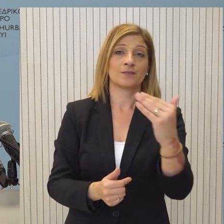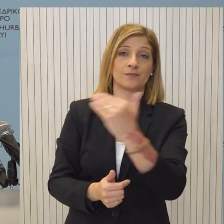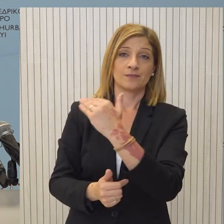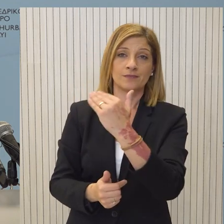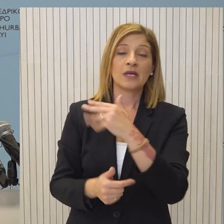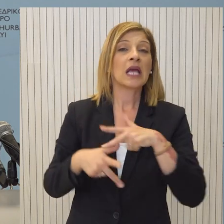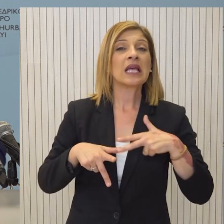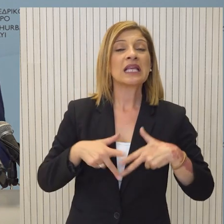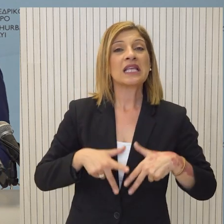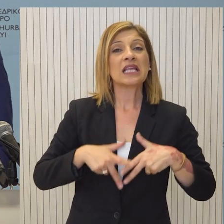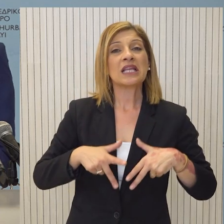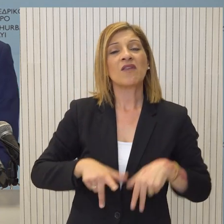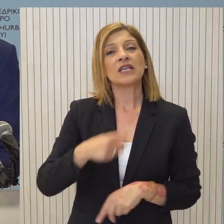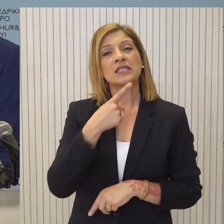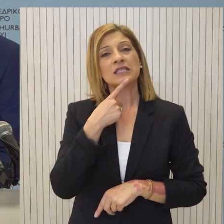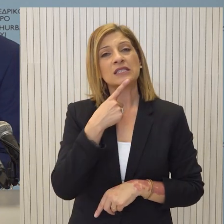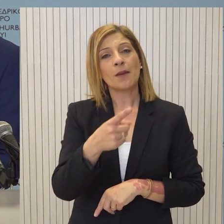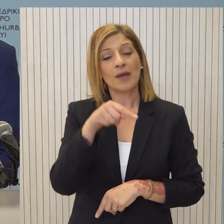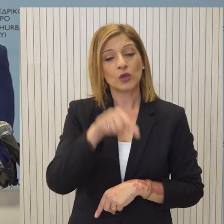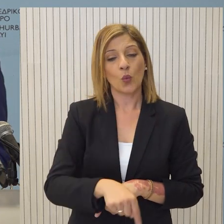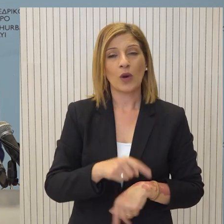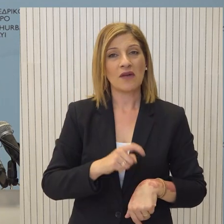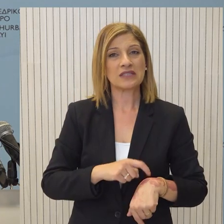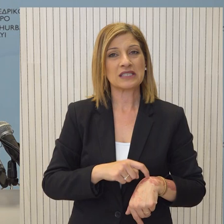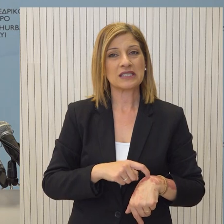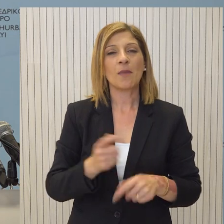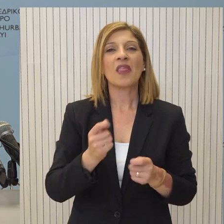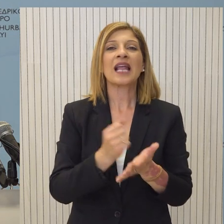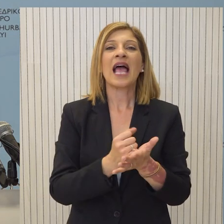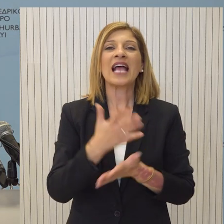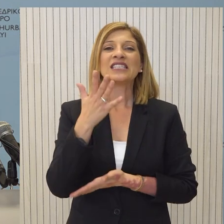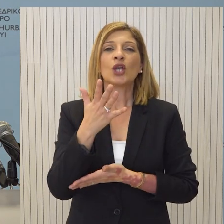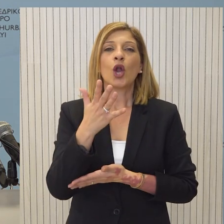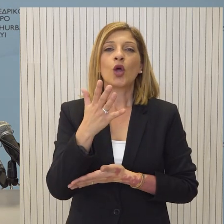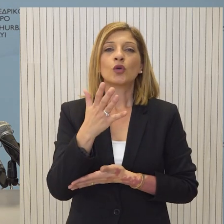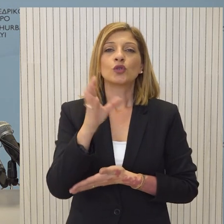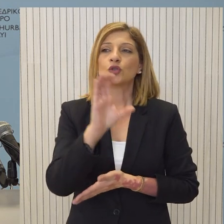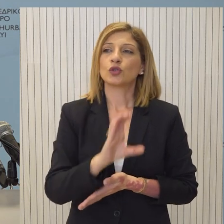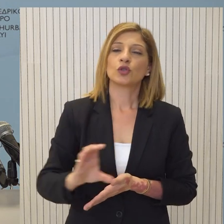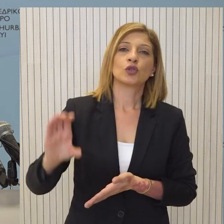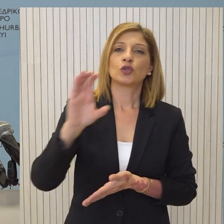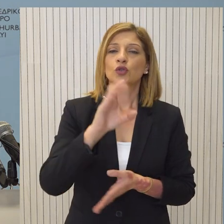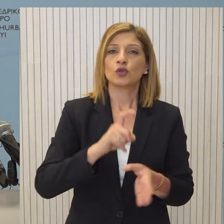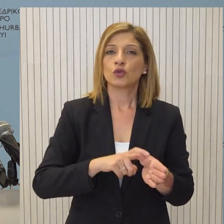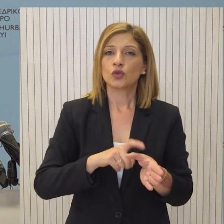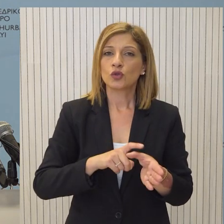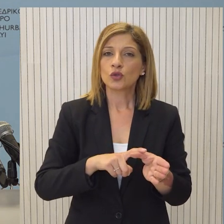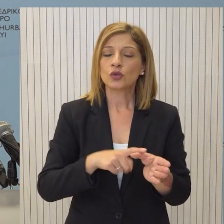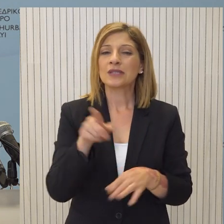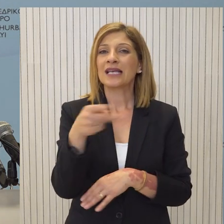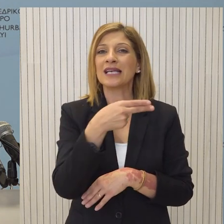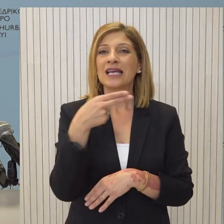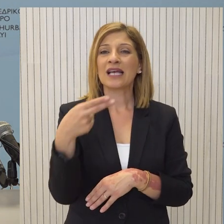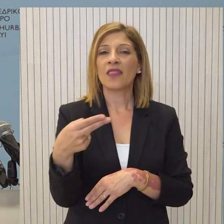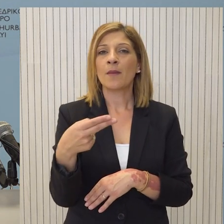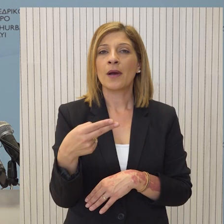επένδυνε η κυβέρνηση στο γεγονός ότι θα υπήρχε αυτή την περίοδο και μια αξιολόγηση της ευρωπαϊκής ιστορίας της ευρωπαϊκής ισχύριας. Φαίνεται όμως ότι